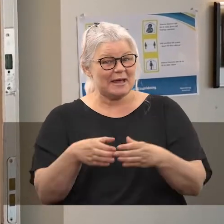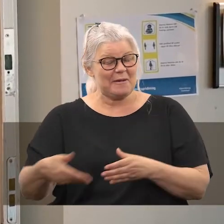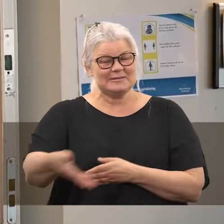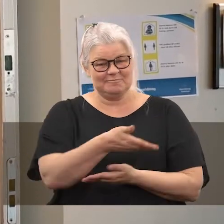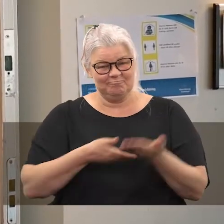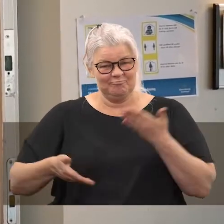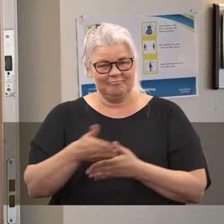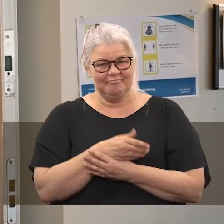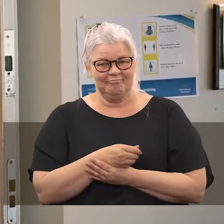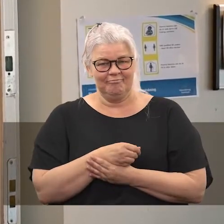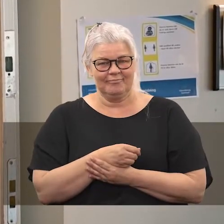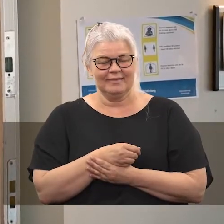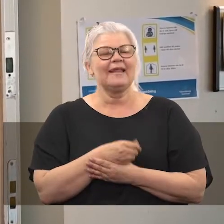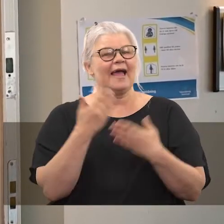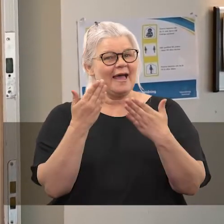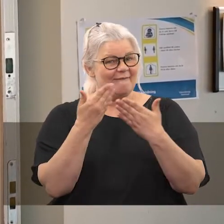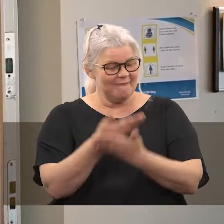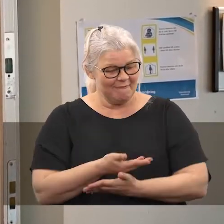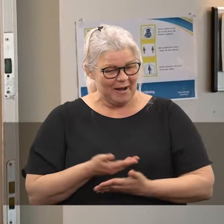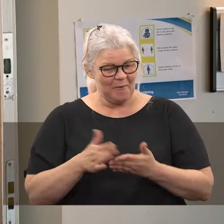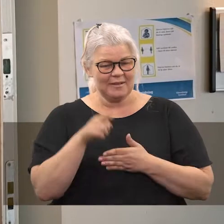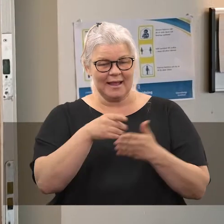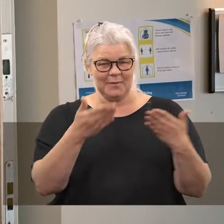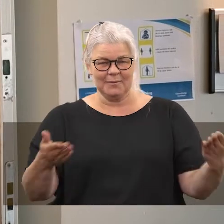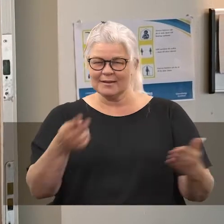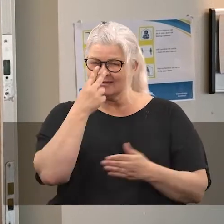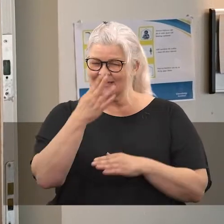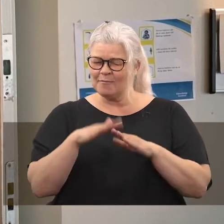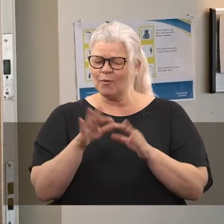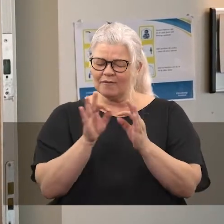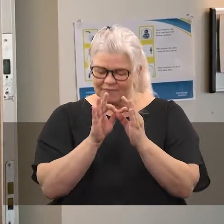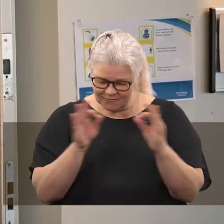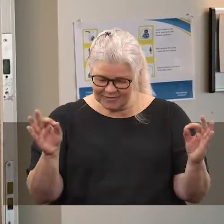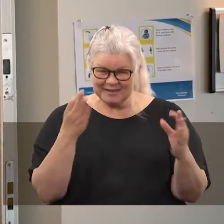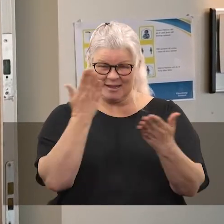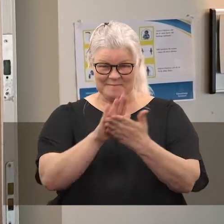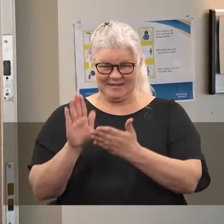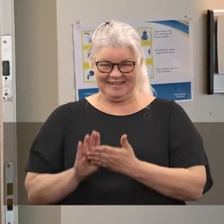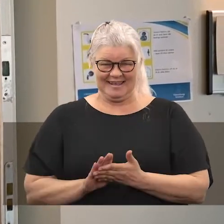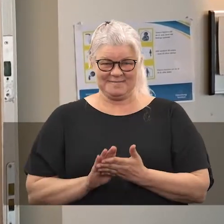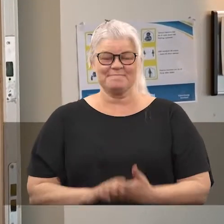tillsammans. Så välkommen till den här utställningen och titta på de jättefina bilderna.